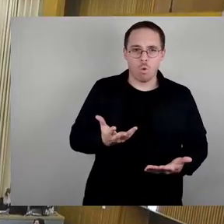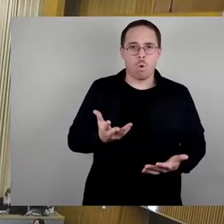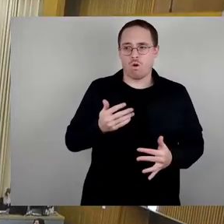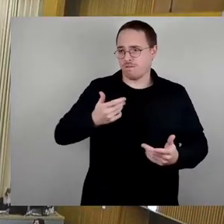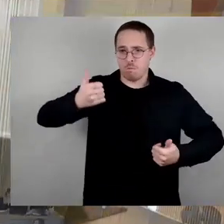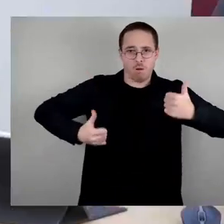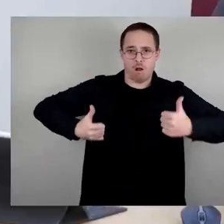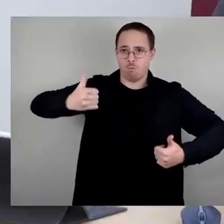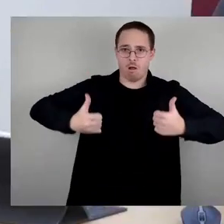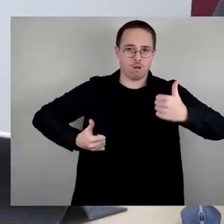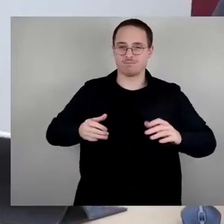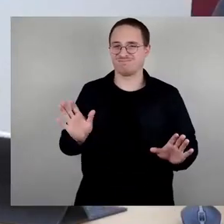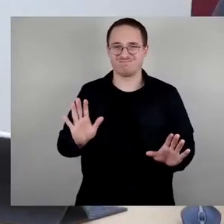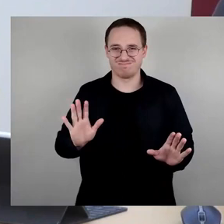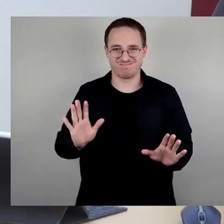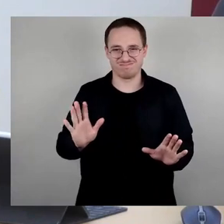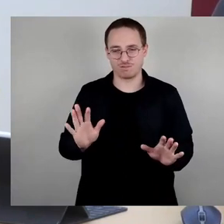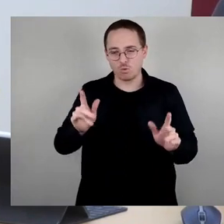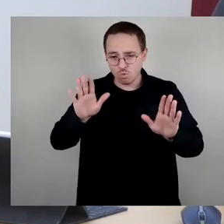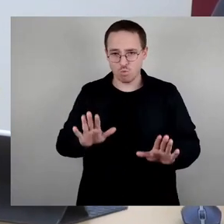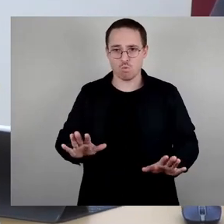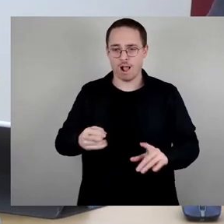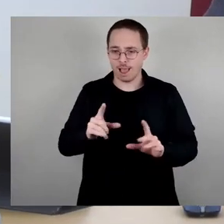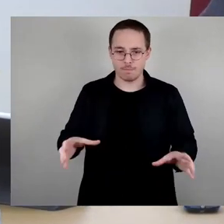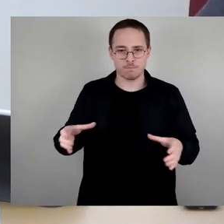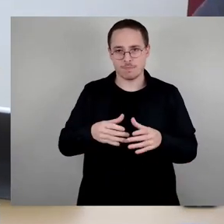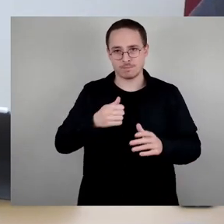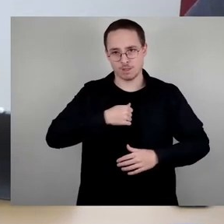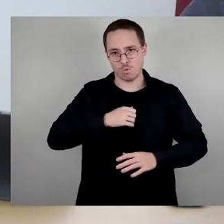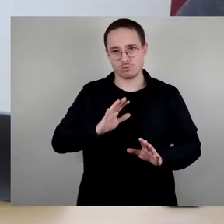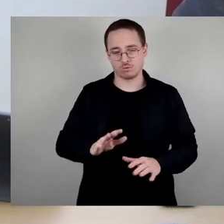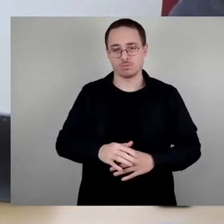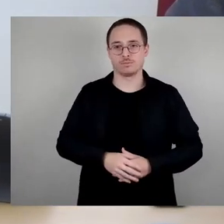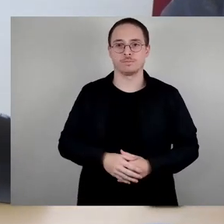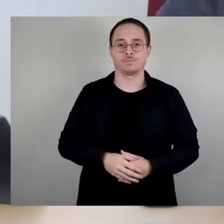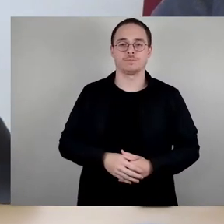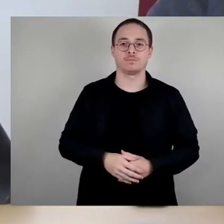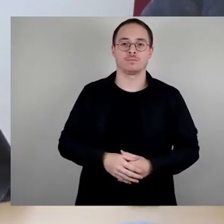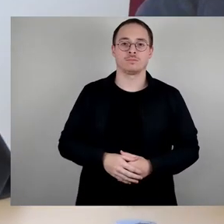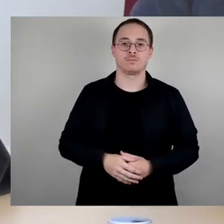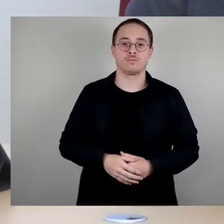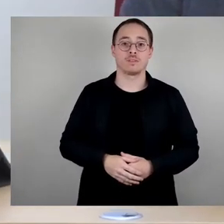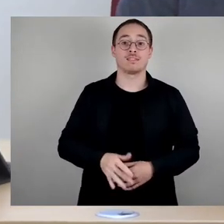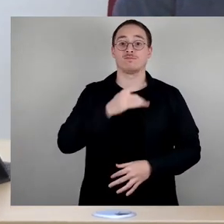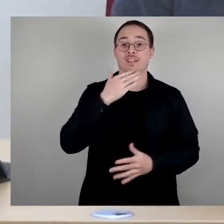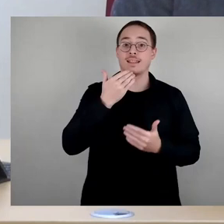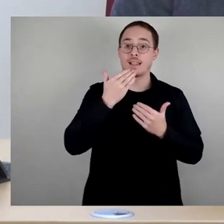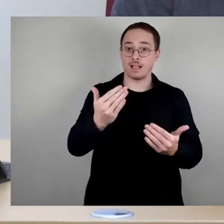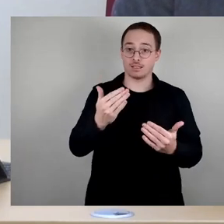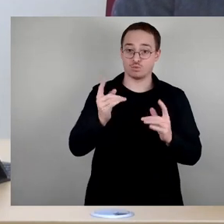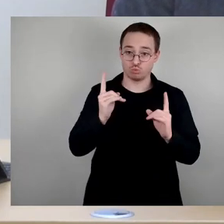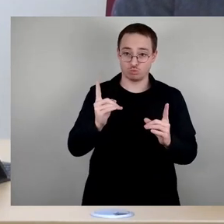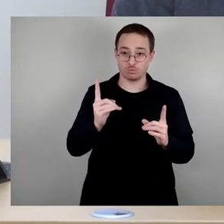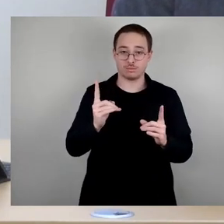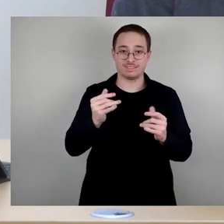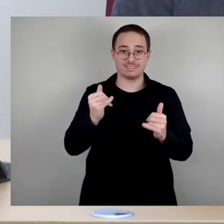Vielen Dank und bevor wir jetzt zu den beiden wie vereinbart gemeinsam zu behandelnden Anträgen kommen, erlaube ich